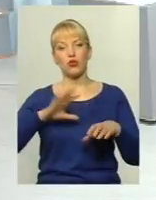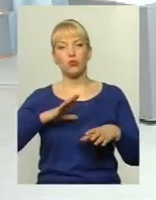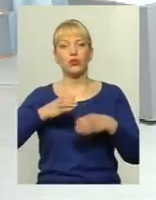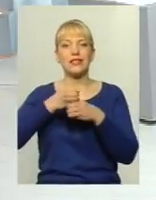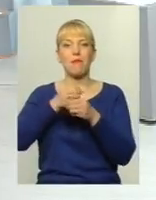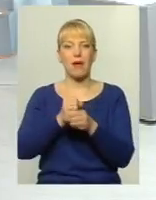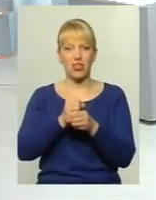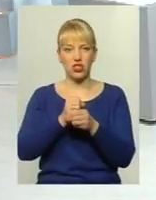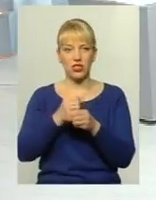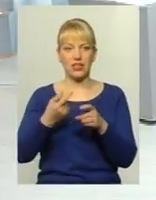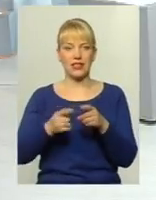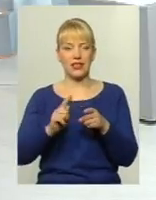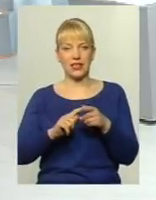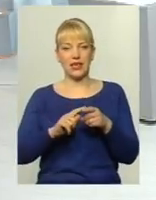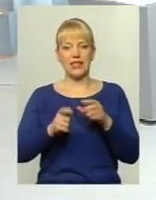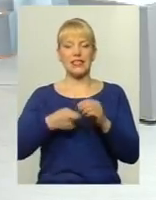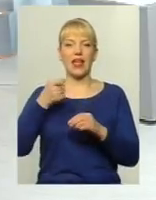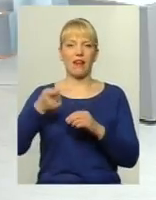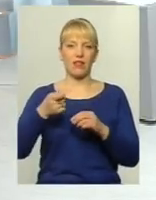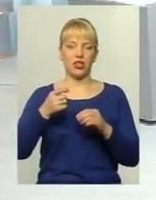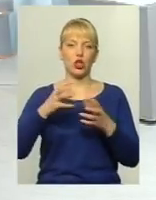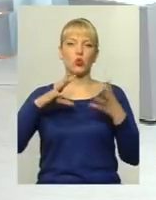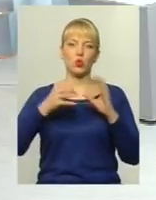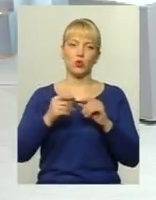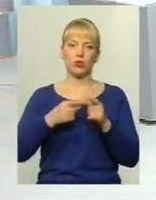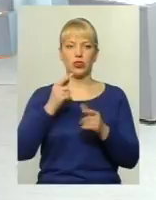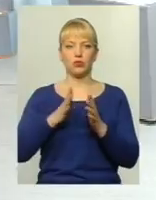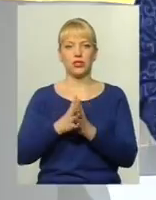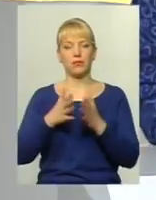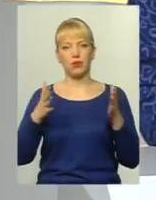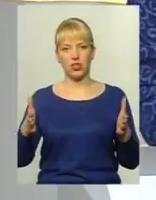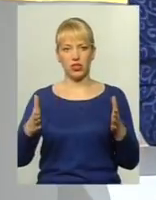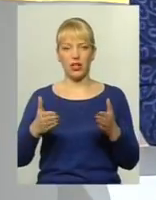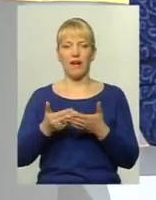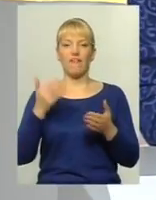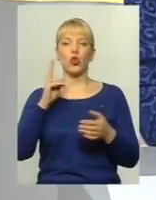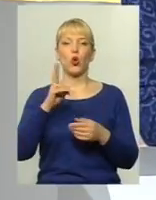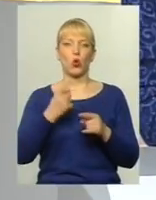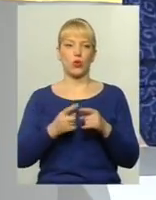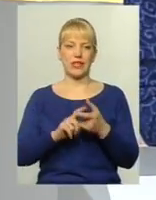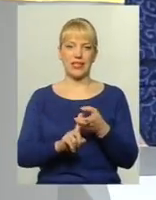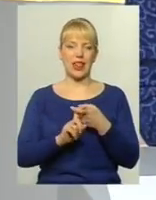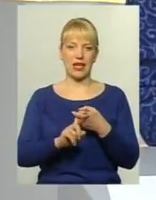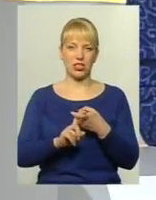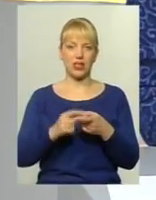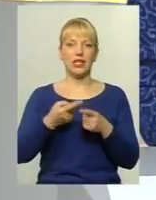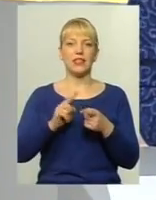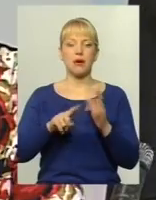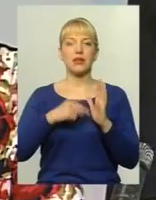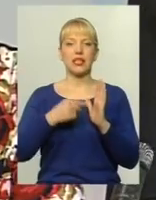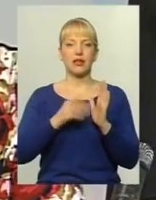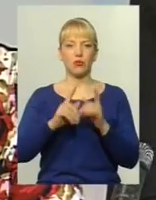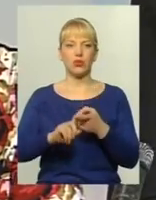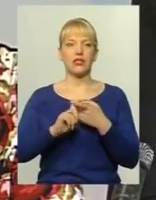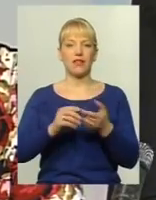зазначеної заявлених сум, чи збільшення? І від кого це буде залежати? Це питання буде залежати